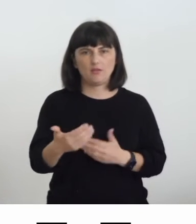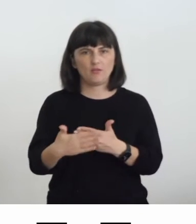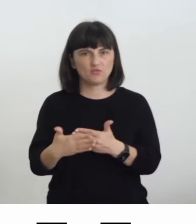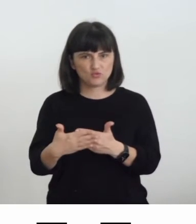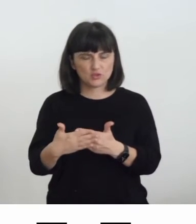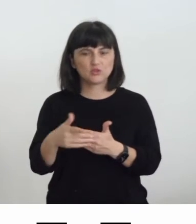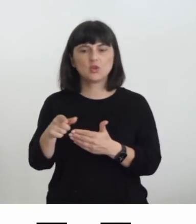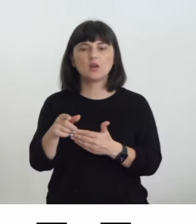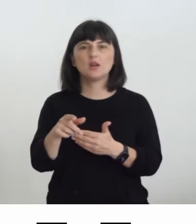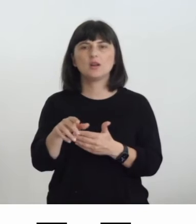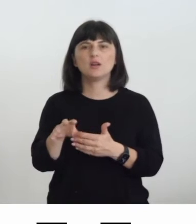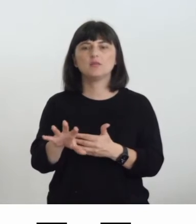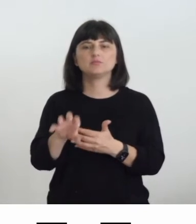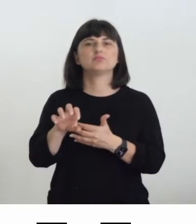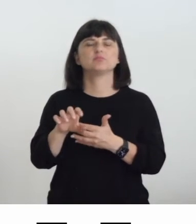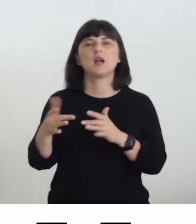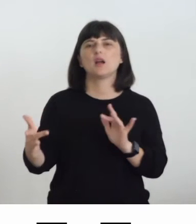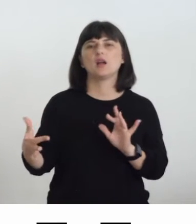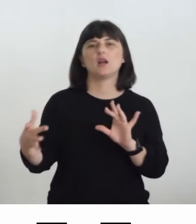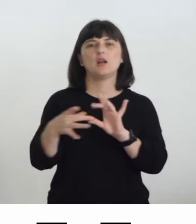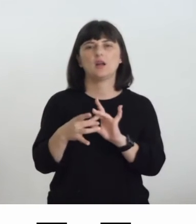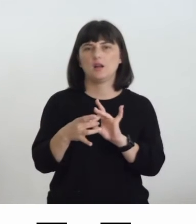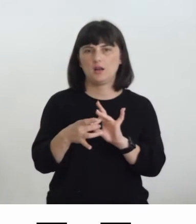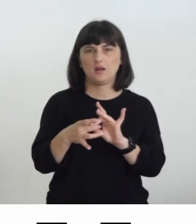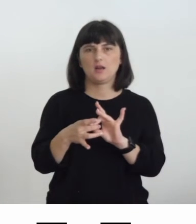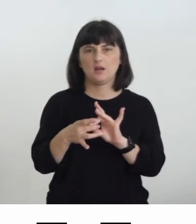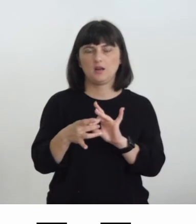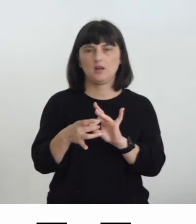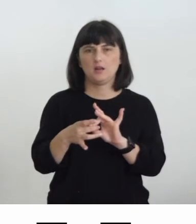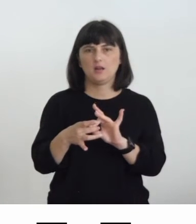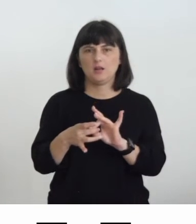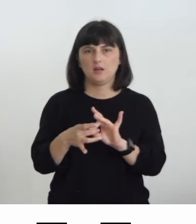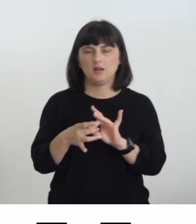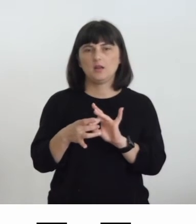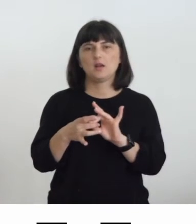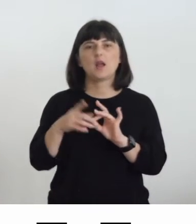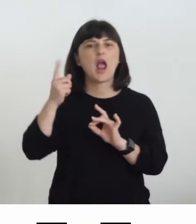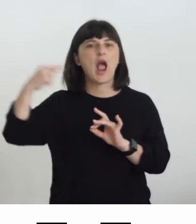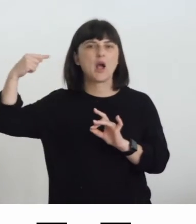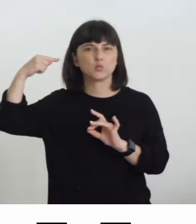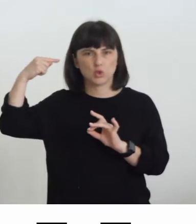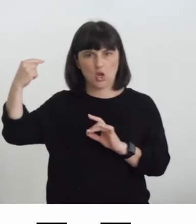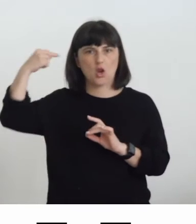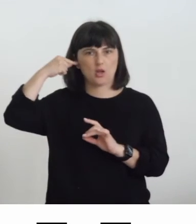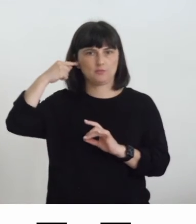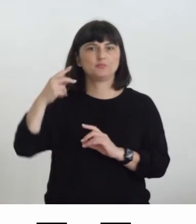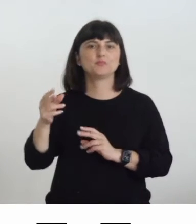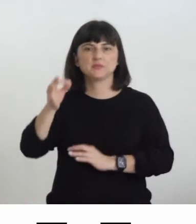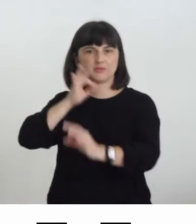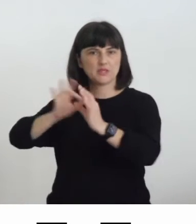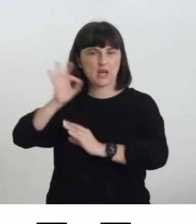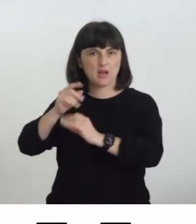tag NFC di avere un collegamento a un'audiodescrizione del